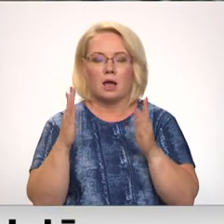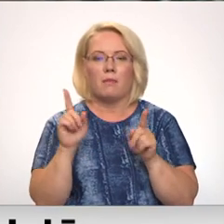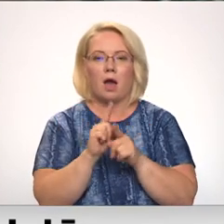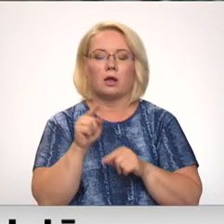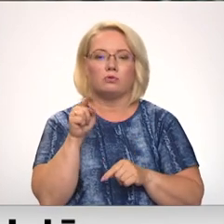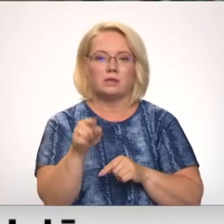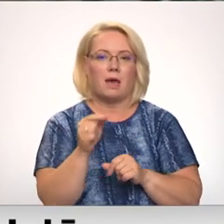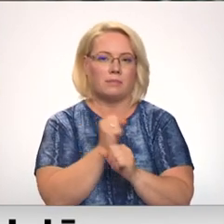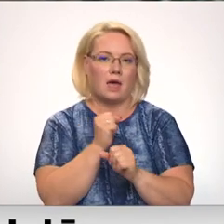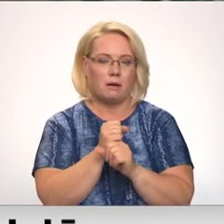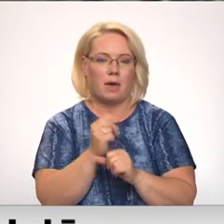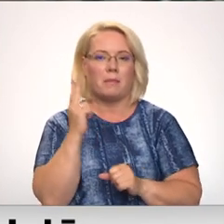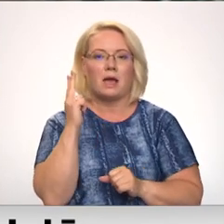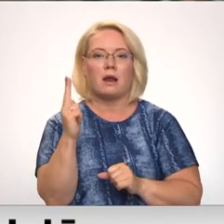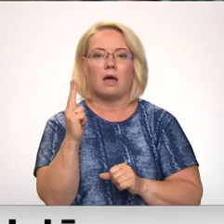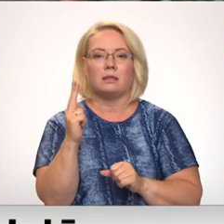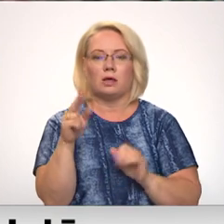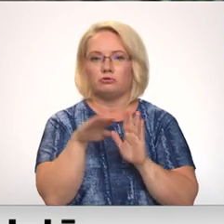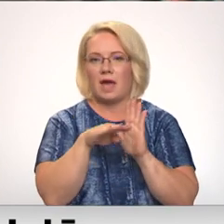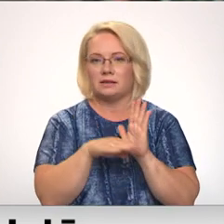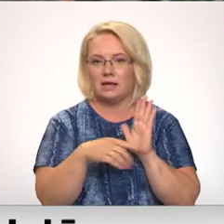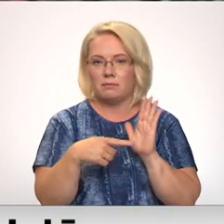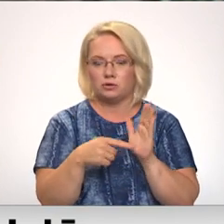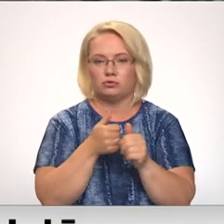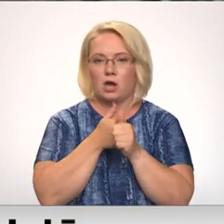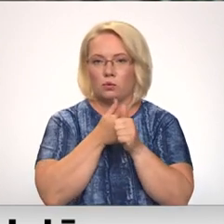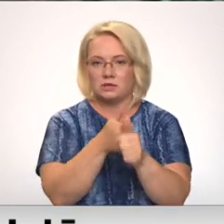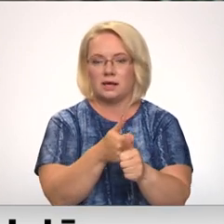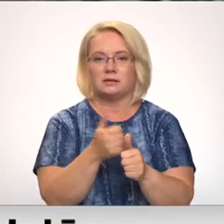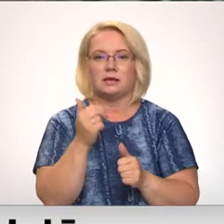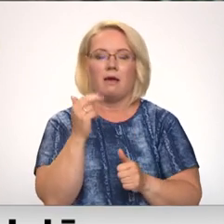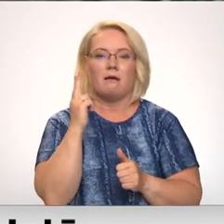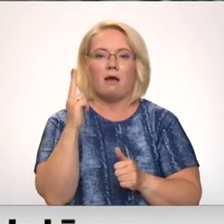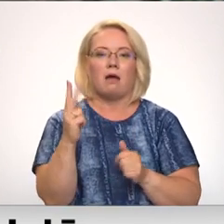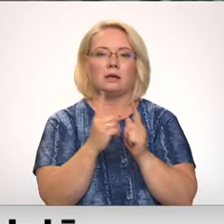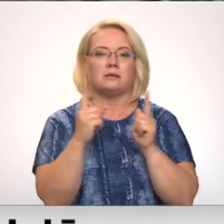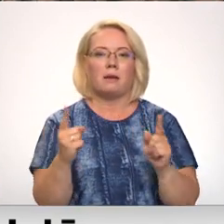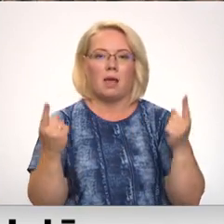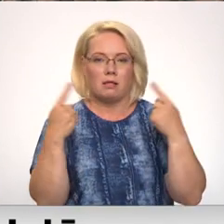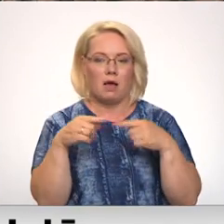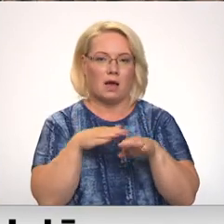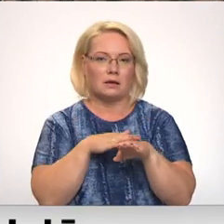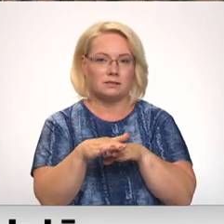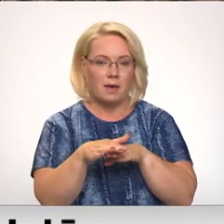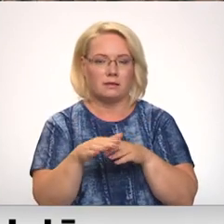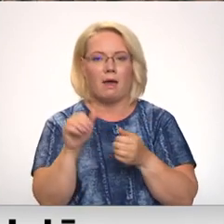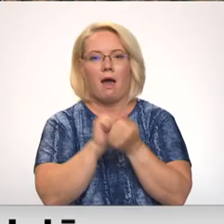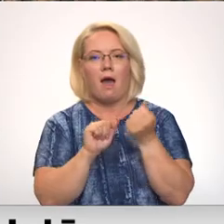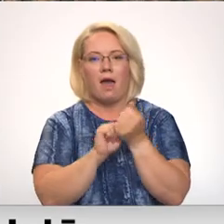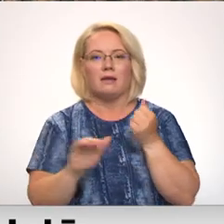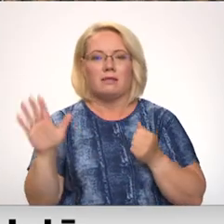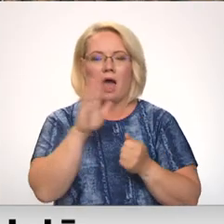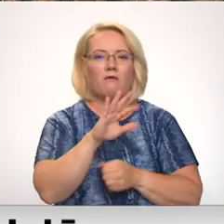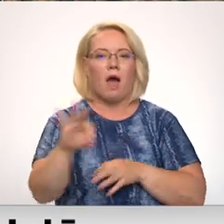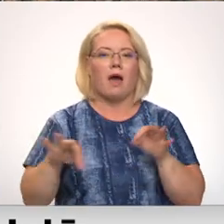darbiem ir garanties saistības. Mēs noteikti sekosam līdz garanties termiņa laikā izpildē. Ainam arhitekta Helena